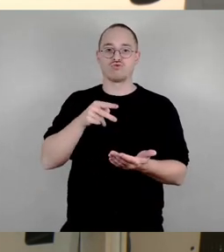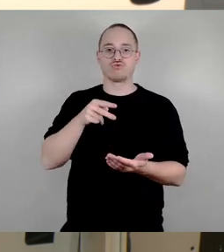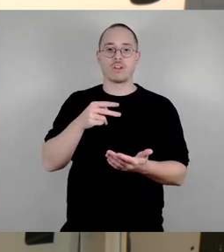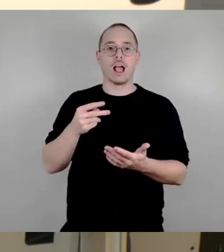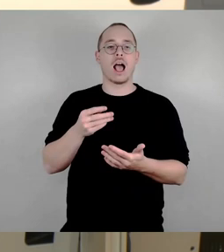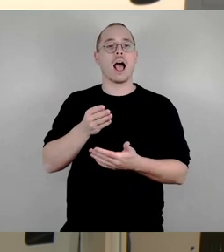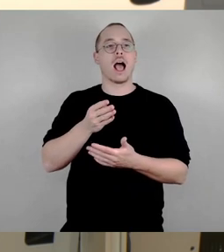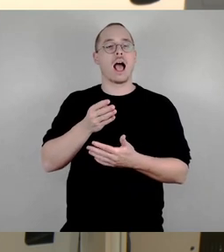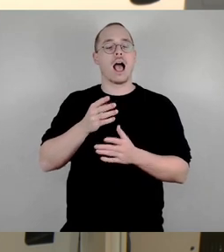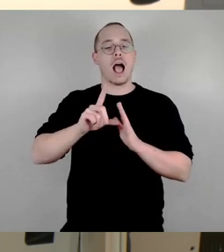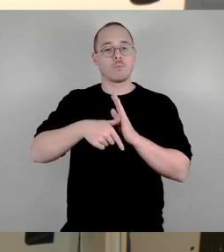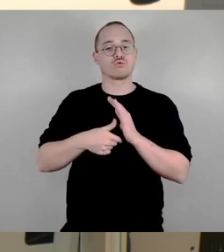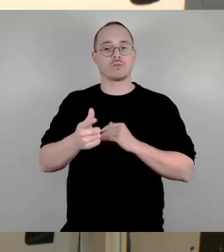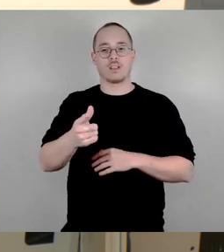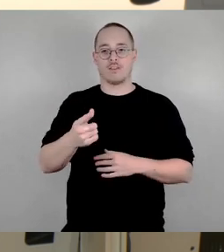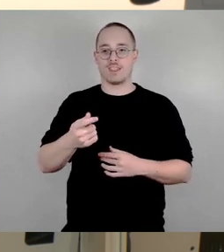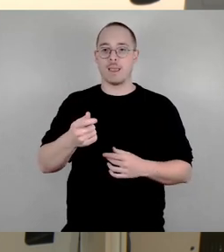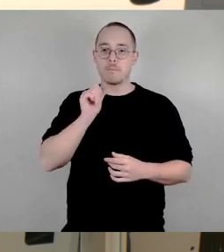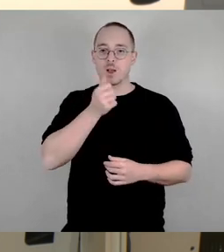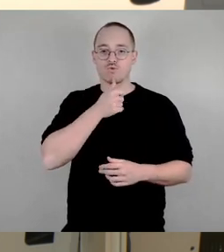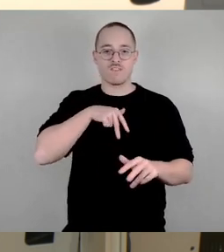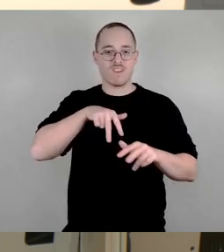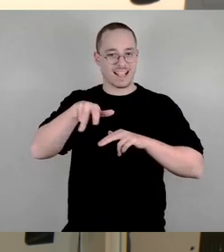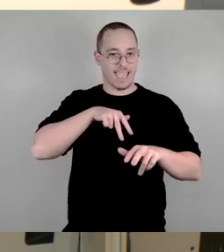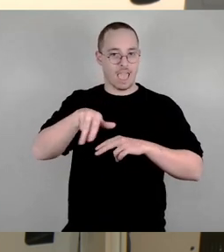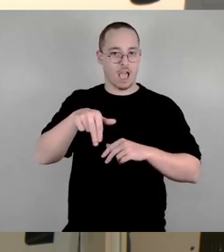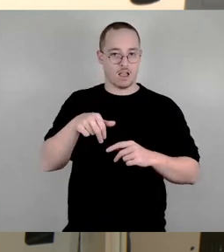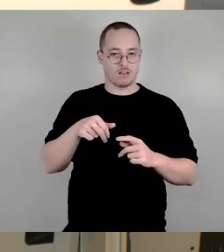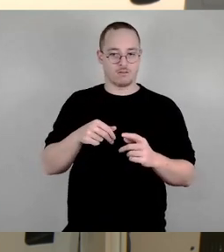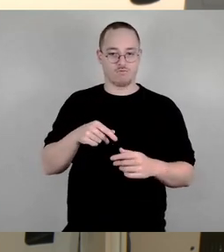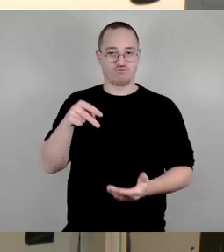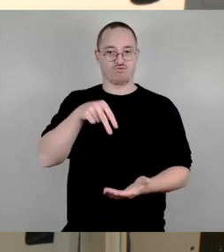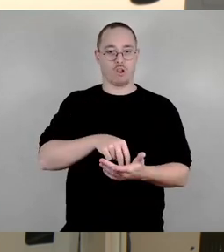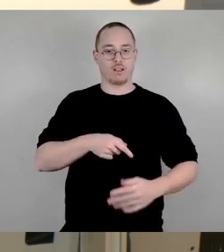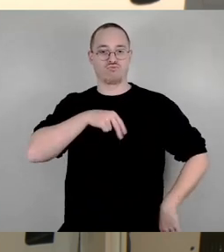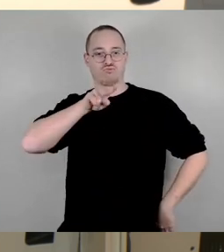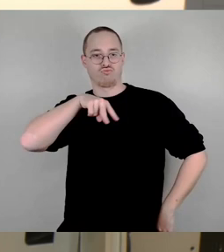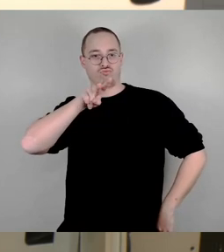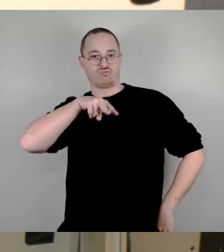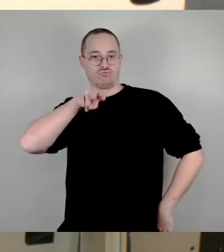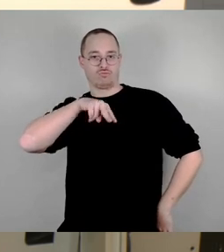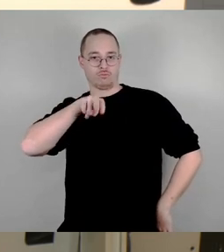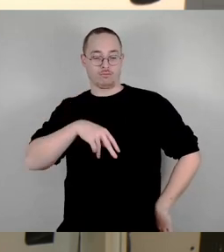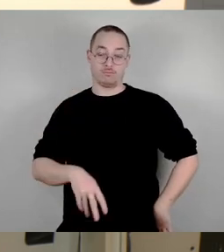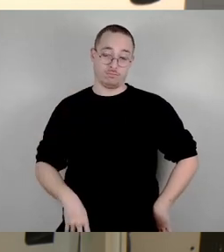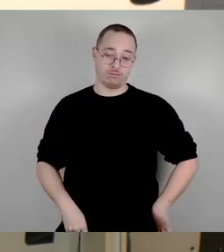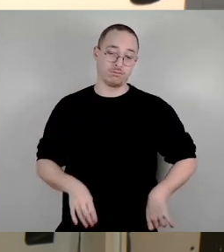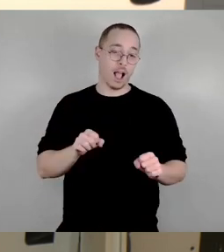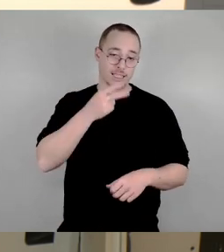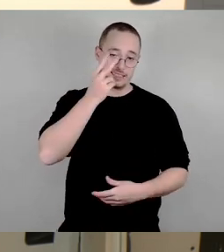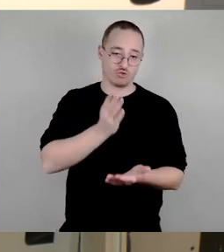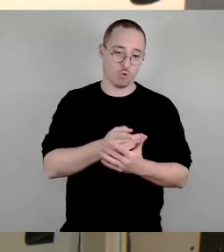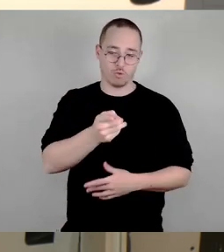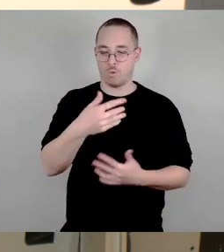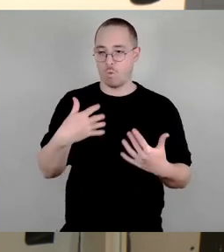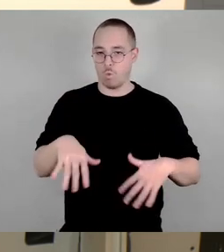Dazu braucht es jetzt keine neuen staatstragenden Analysen. Was wir aber erreichen können, ist eine gerechtere Verteilung des